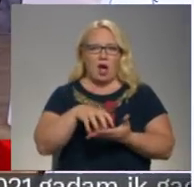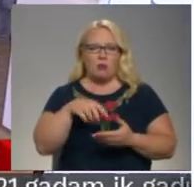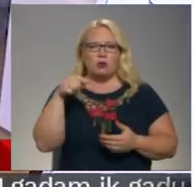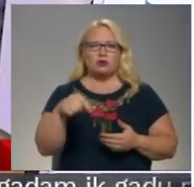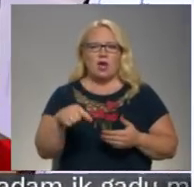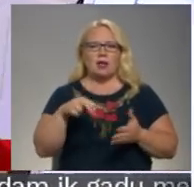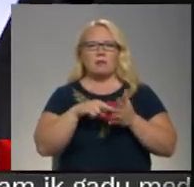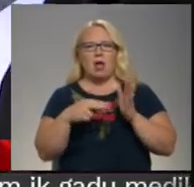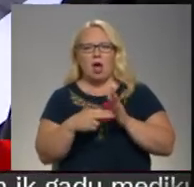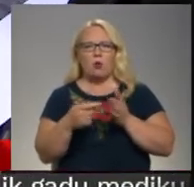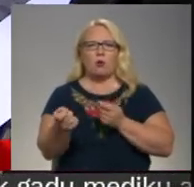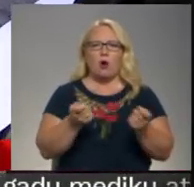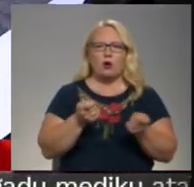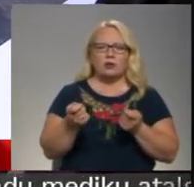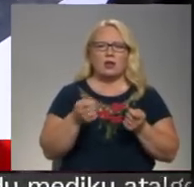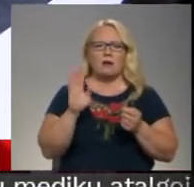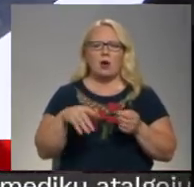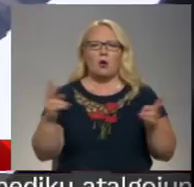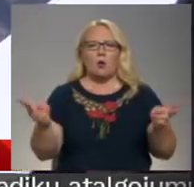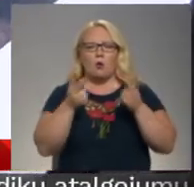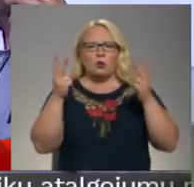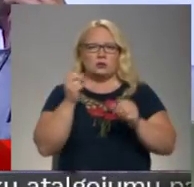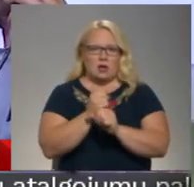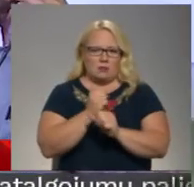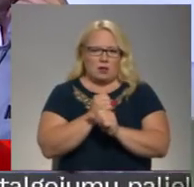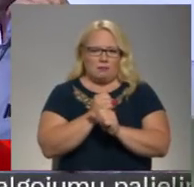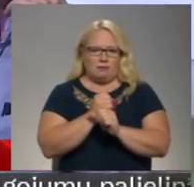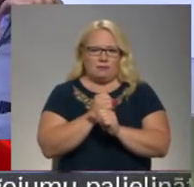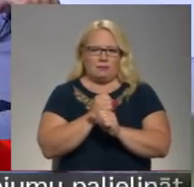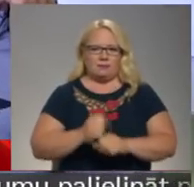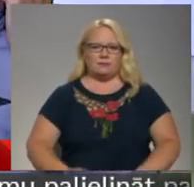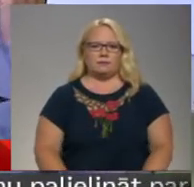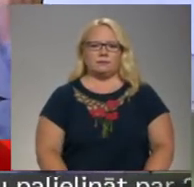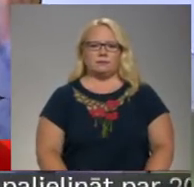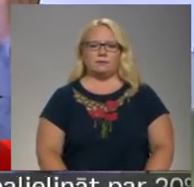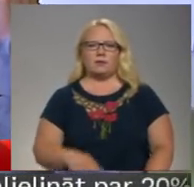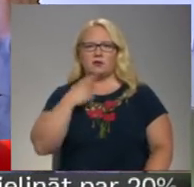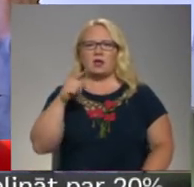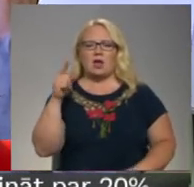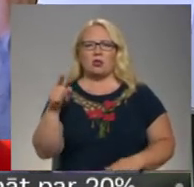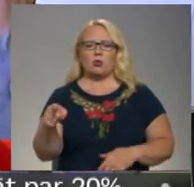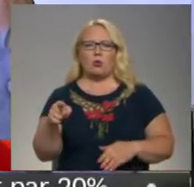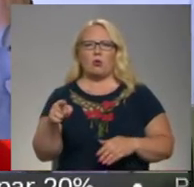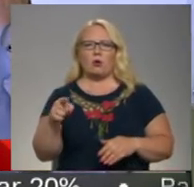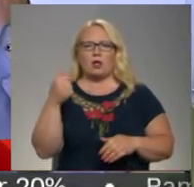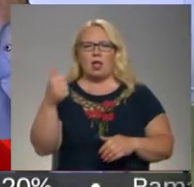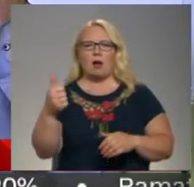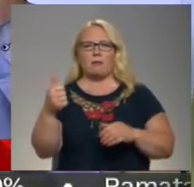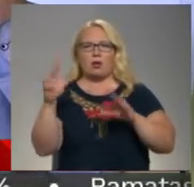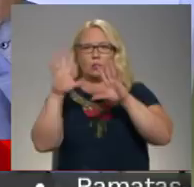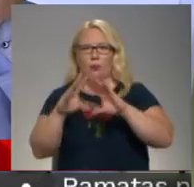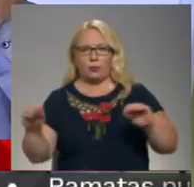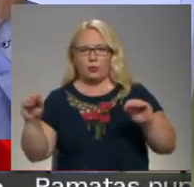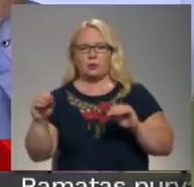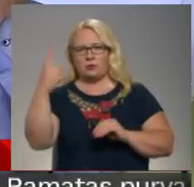glābēja plāno un koordinēja saklaur pūru rūgunsgrēku dzēšanas darbus. Ja šo to ir izdevies labi nodzēst, tad mēs pārmetam uz turienu. Tu man